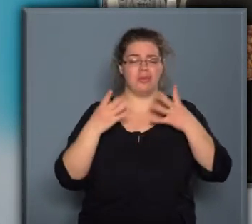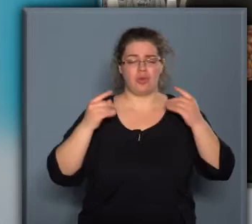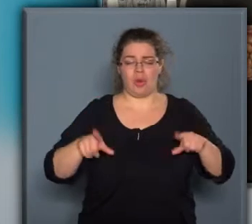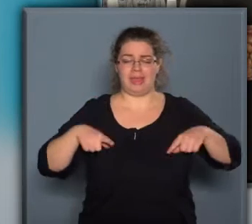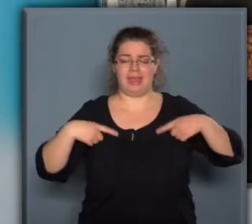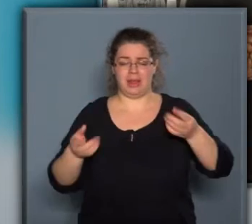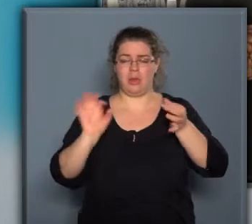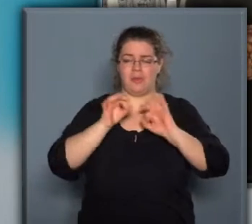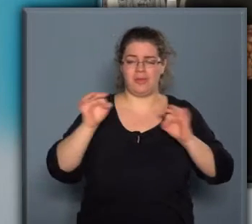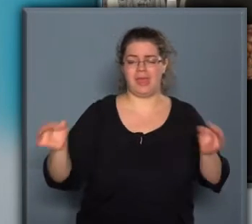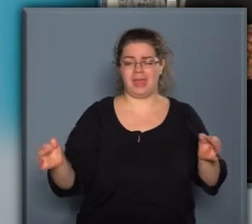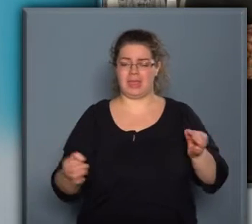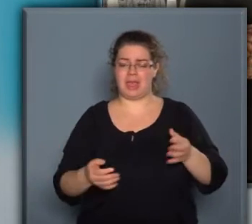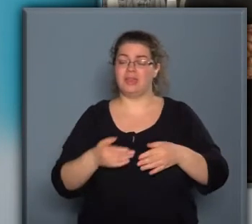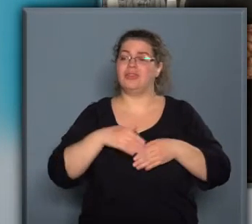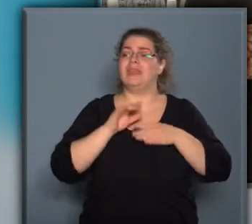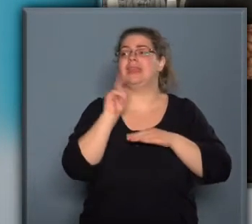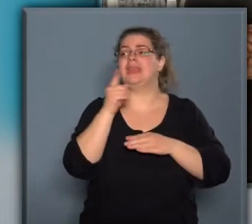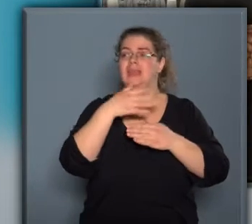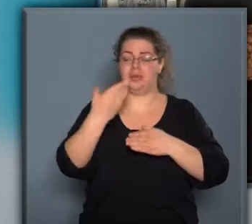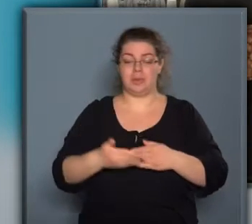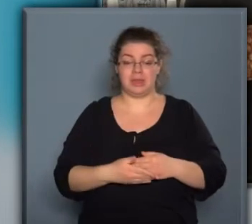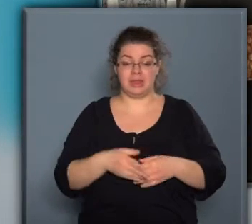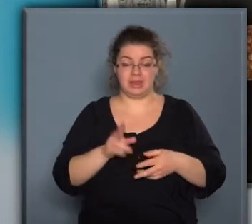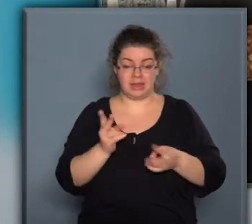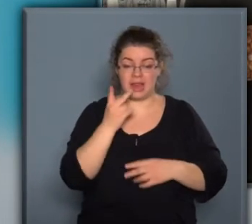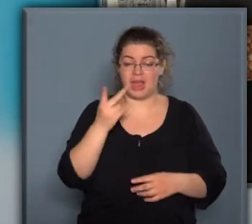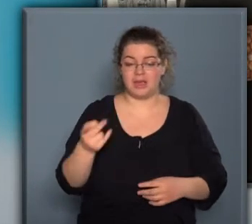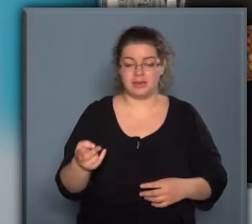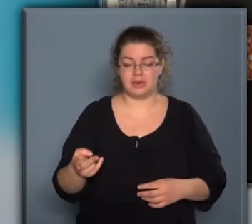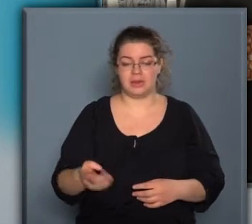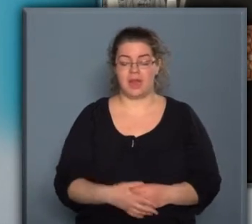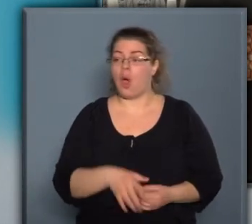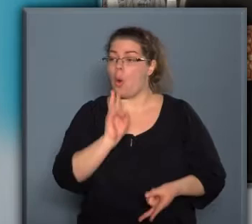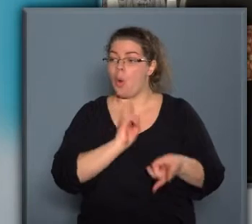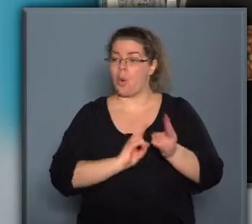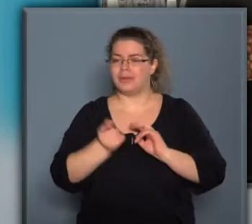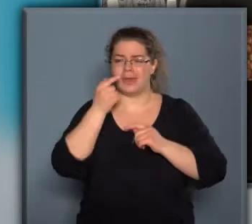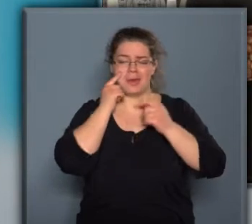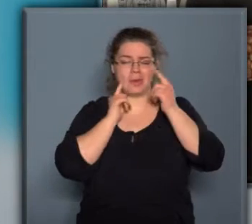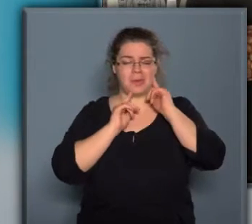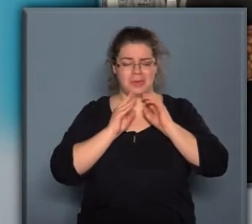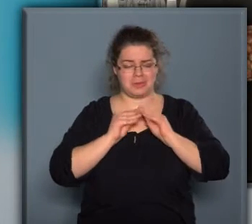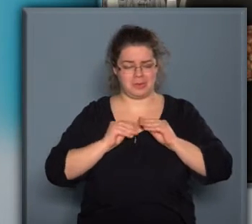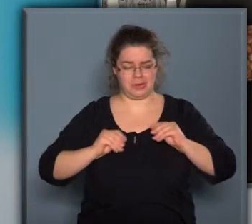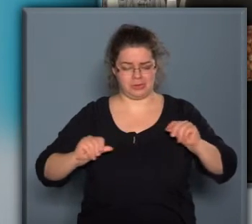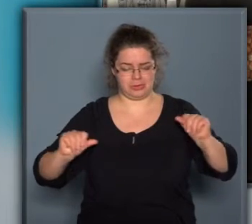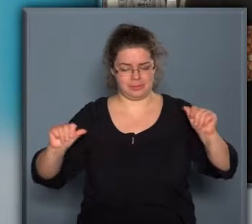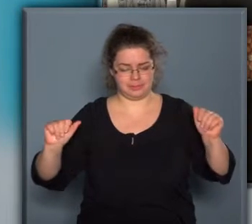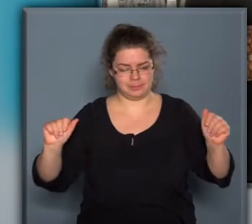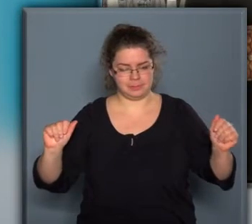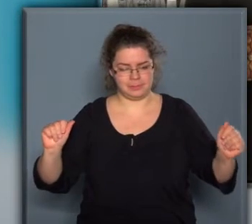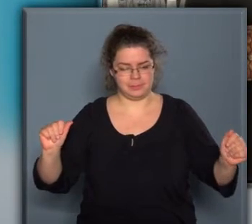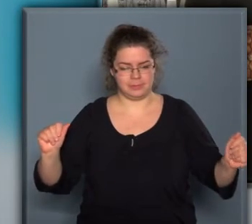élő, fényes égi szomszéd. Ki látja, hogy a könnyen morzsolom szét.